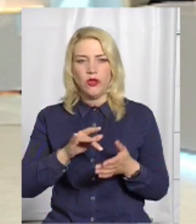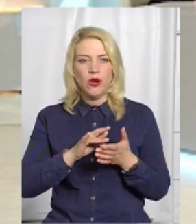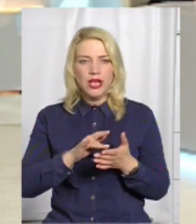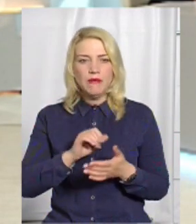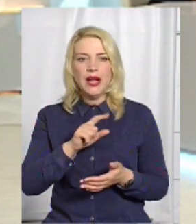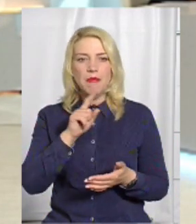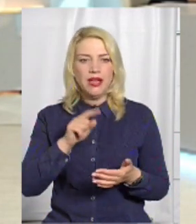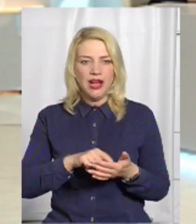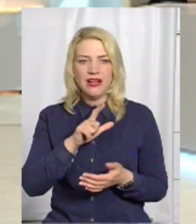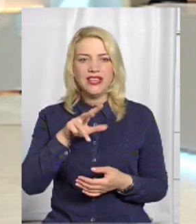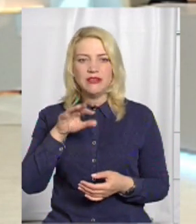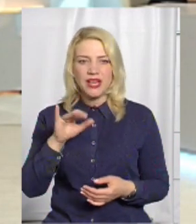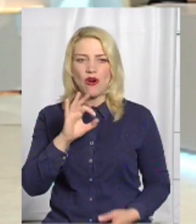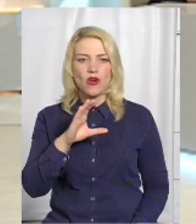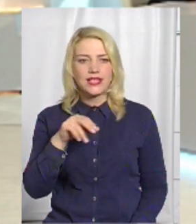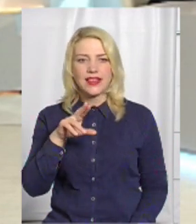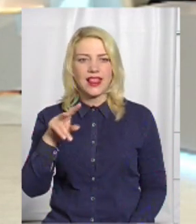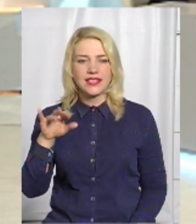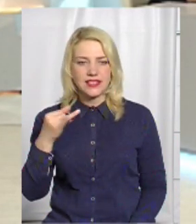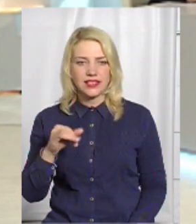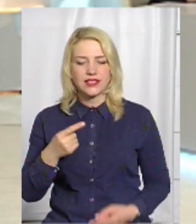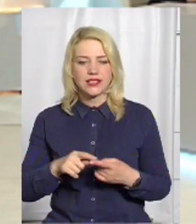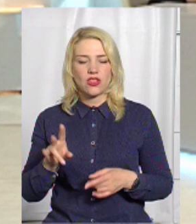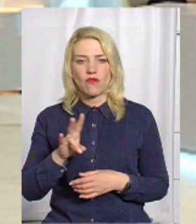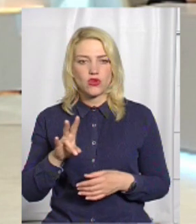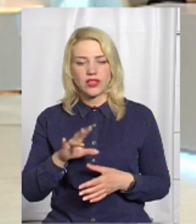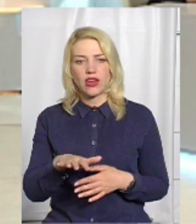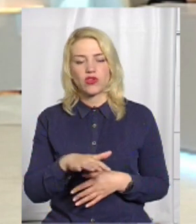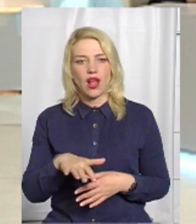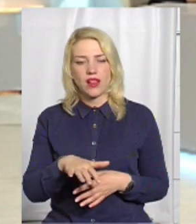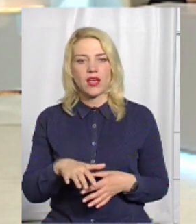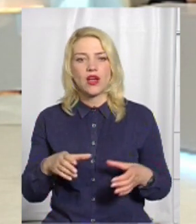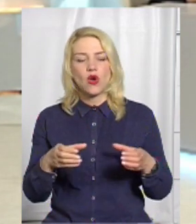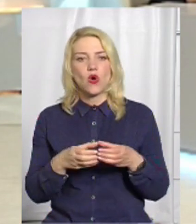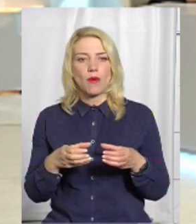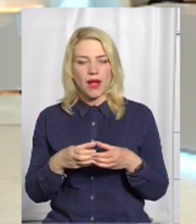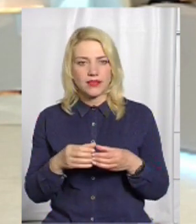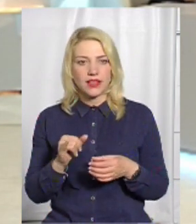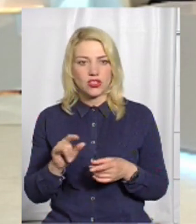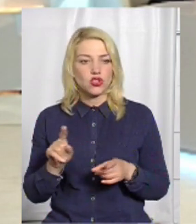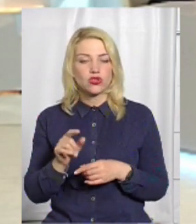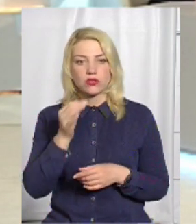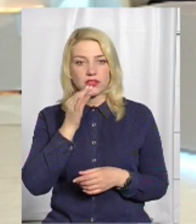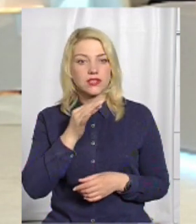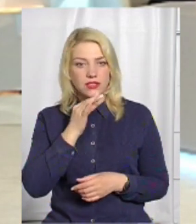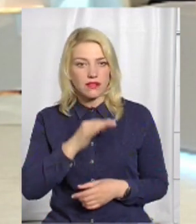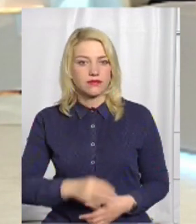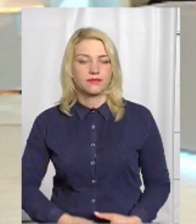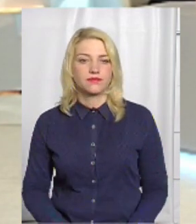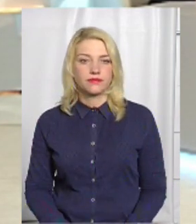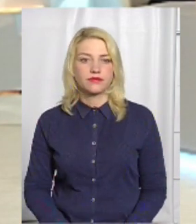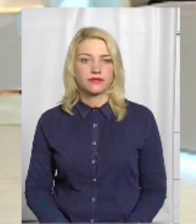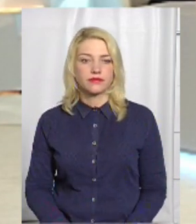питань ЗМІ Вадима Сєдлецького. Це Новоушицька територіальна громада. І от що він нам розповів.